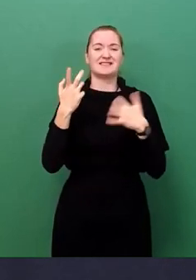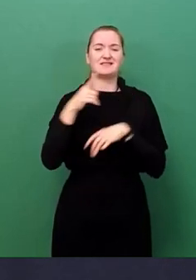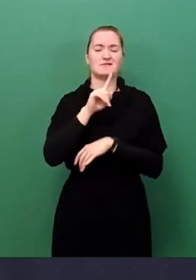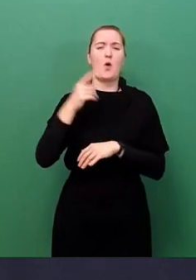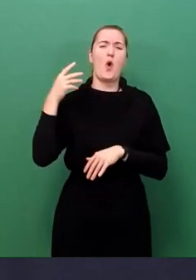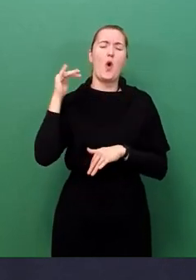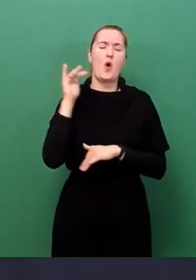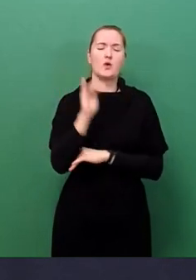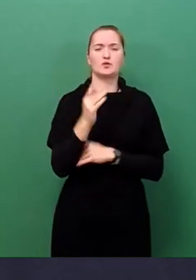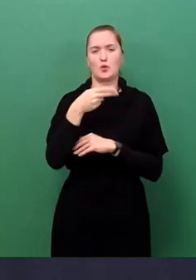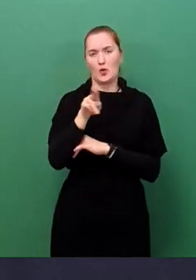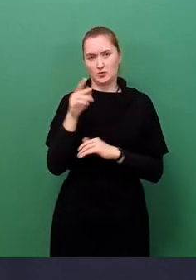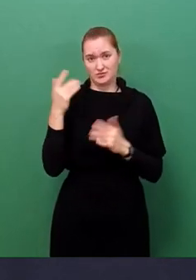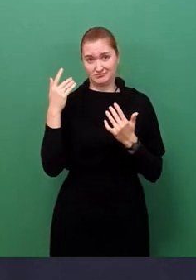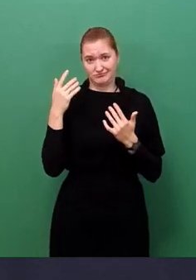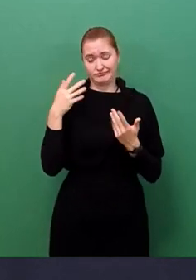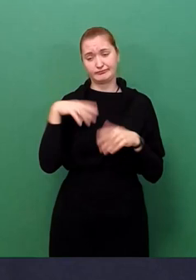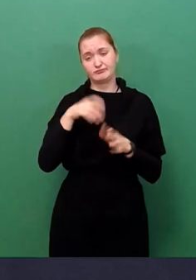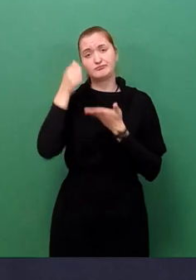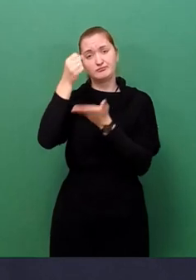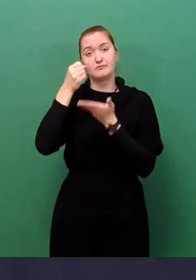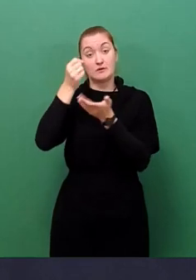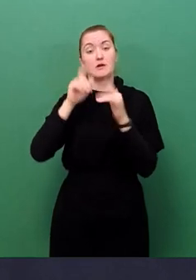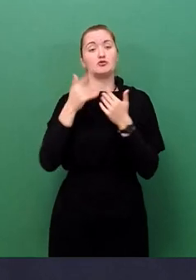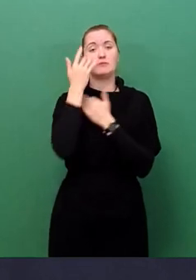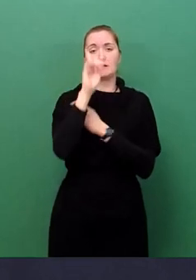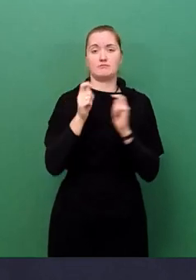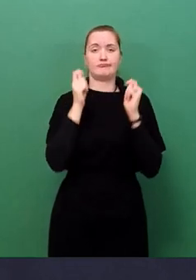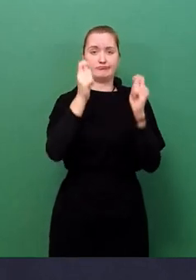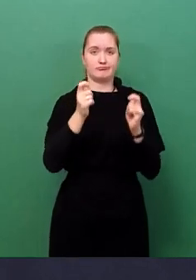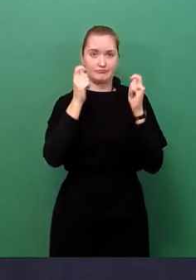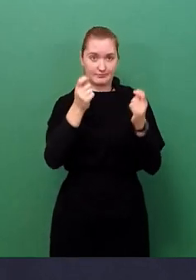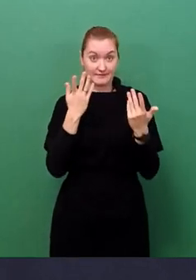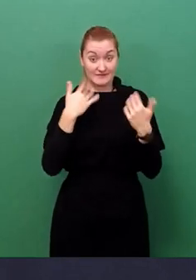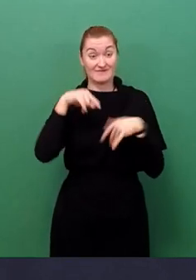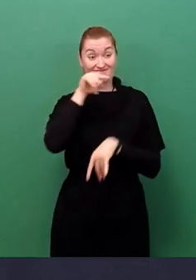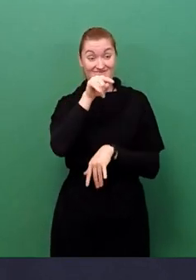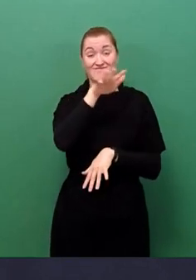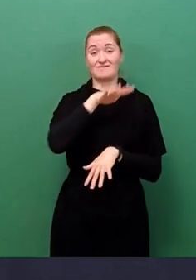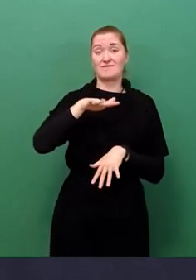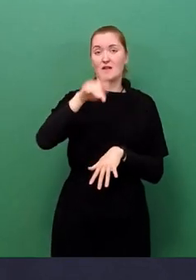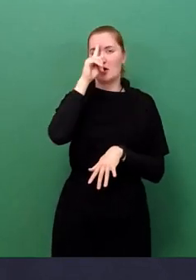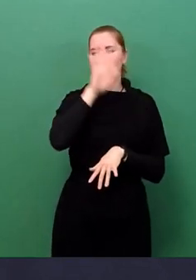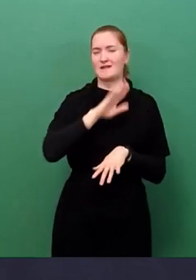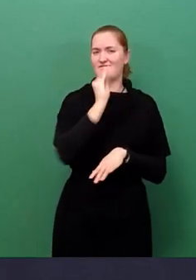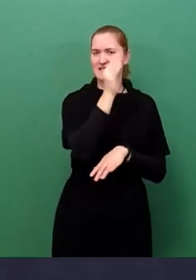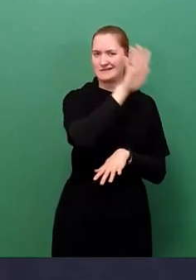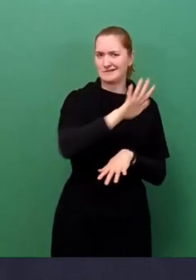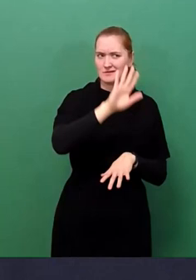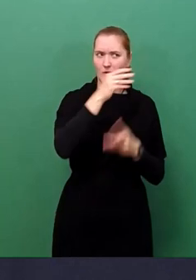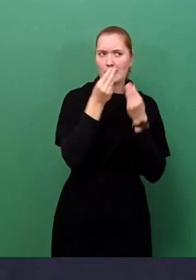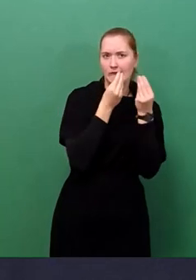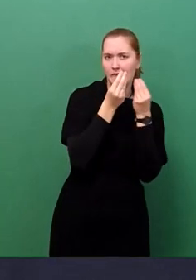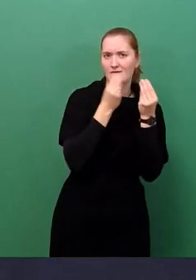zur Annahme dieser Spenden erhalten. In Absprache mit den Kommunen vor Ort wollen wir den Schwerpunkt auf drei Projekte